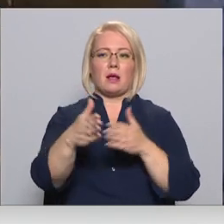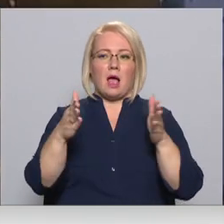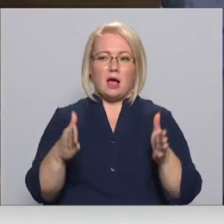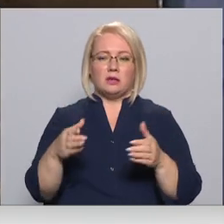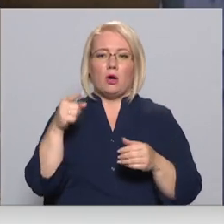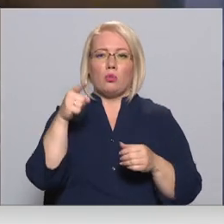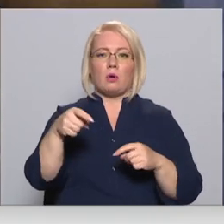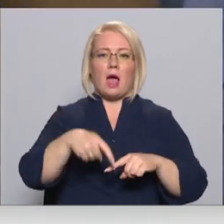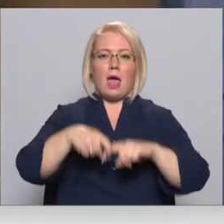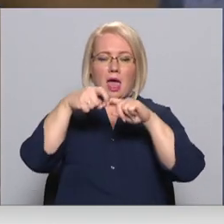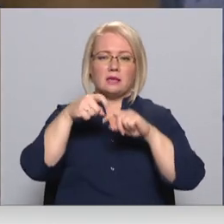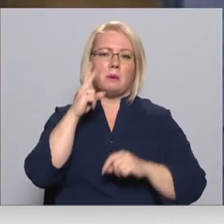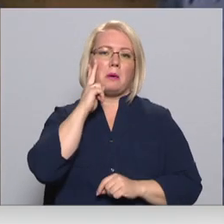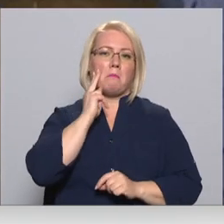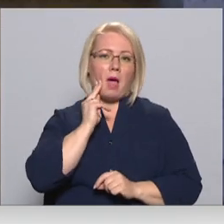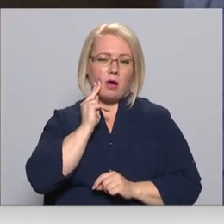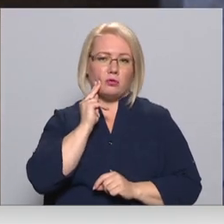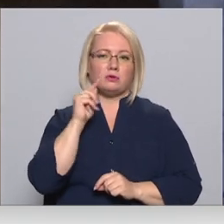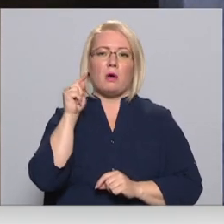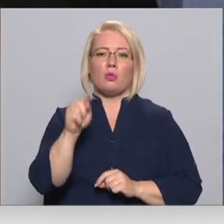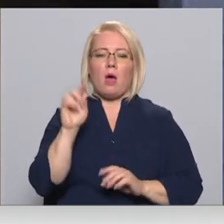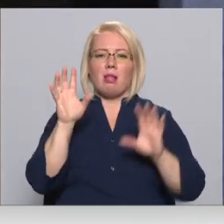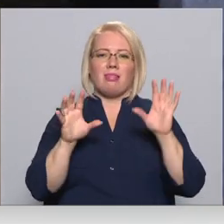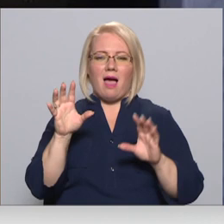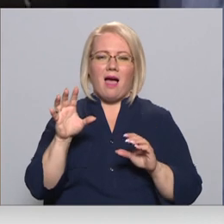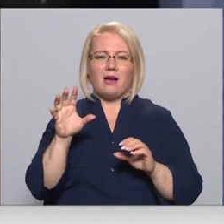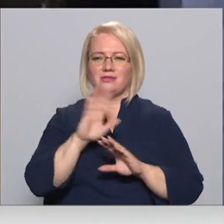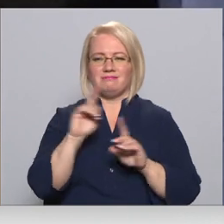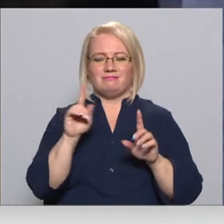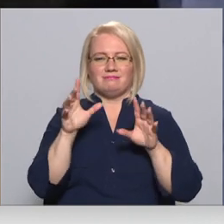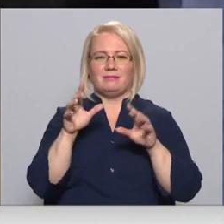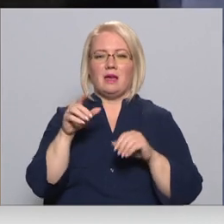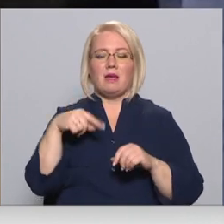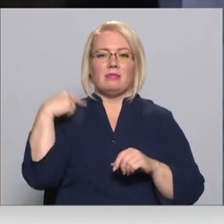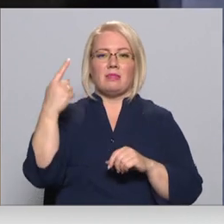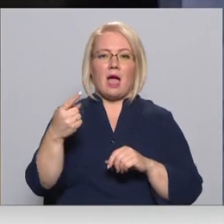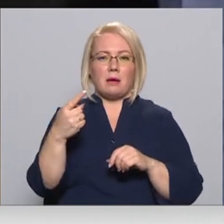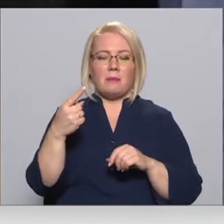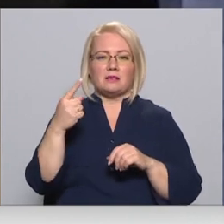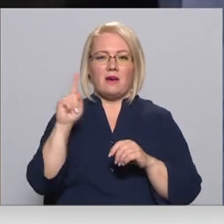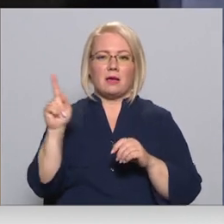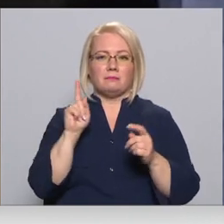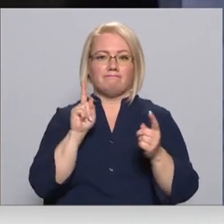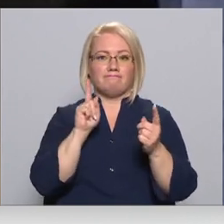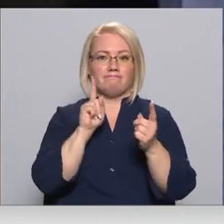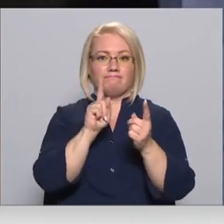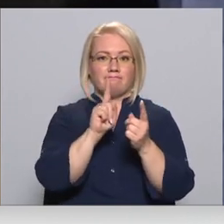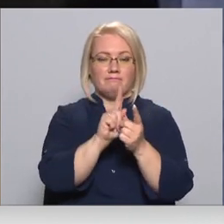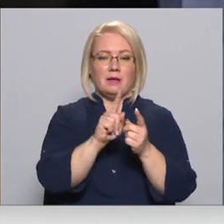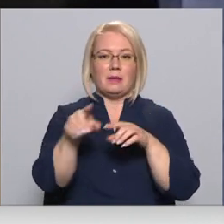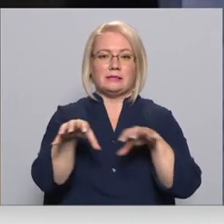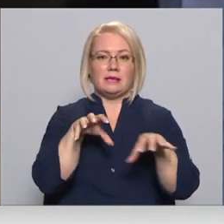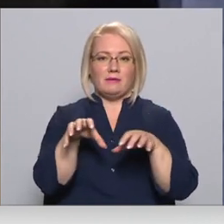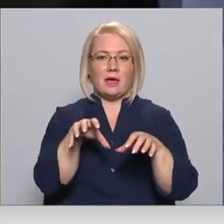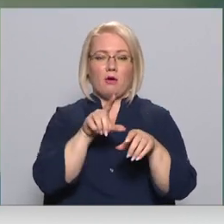ēsmu izmantots medus, bet uz to ķepēņi neuzķērās. Nākamais solis jāpiezogas nelielā atālumā pie dzīvniekiem